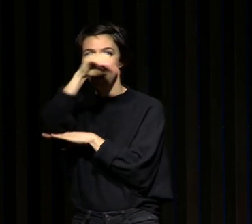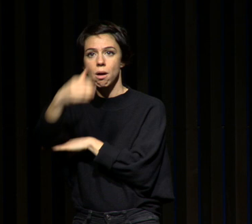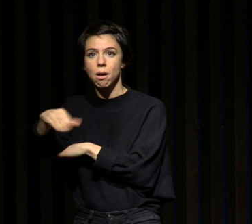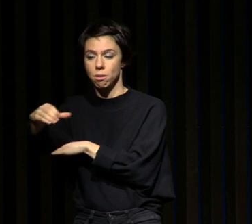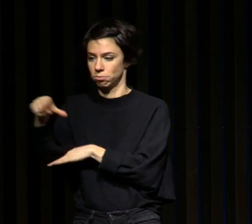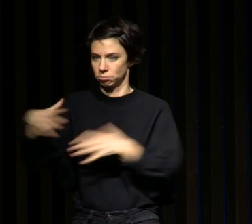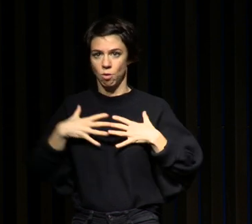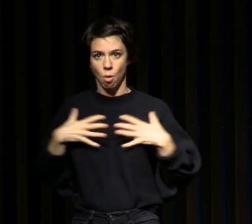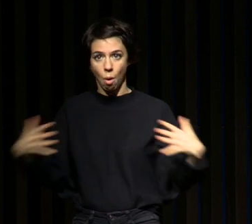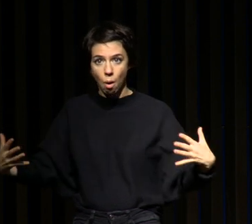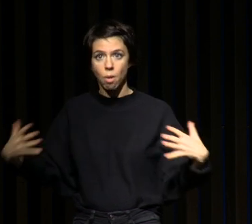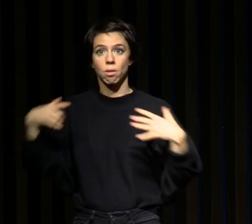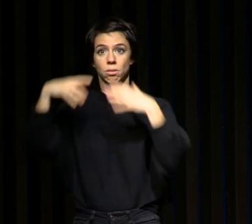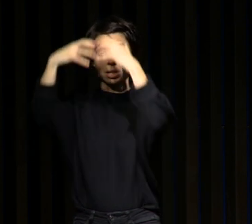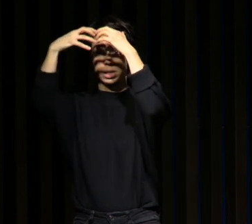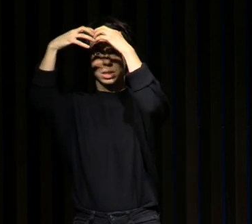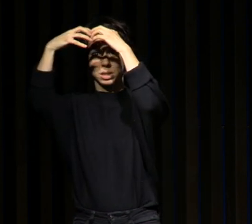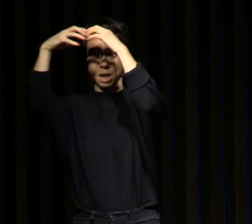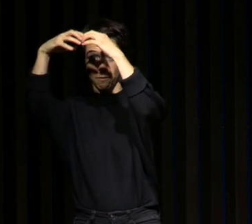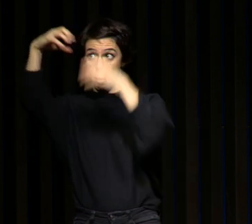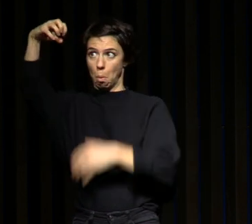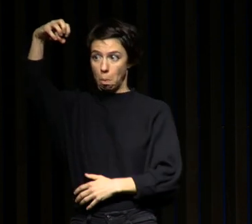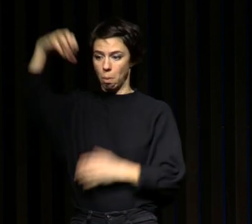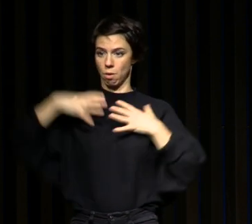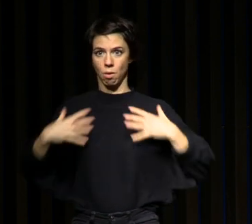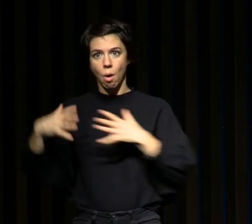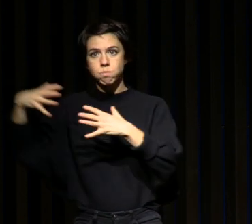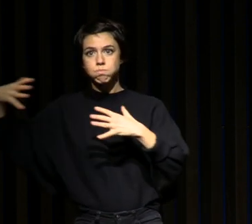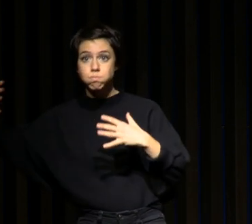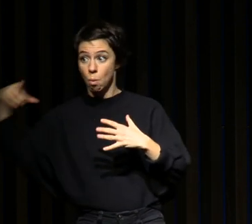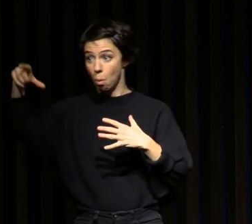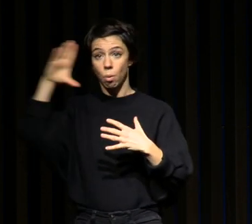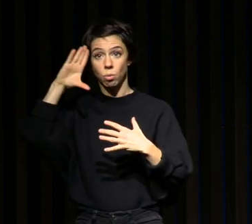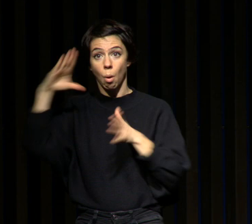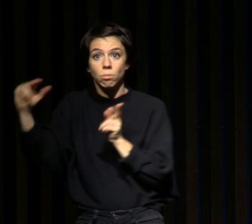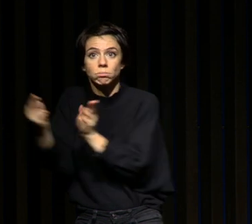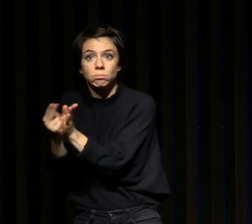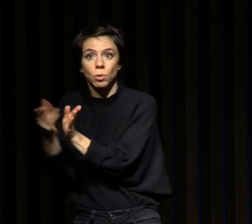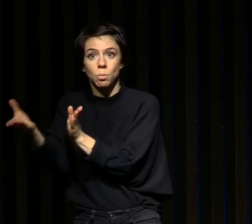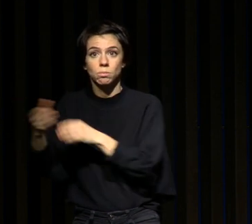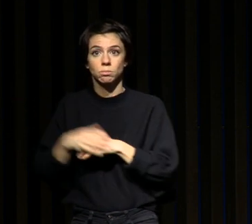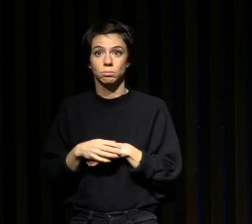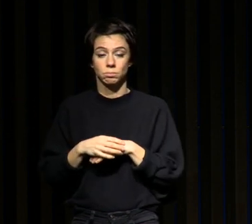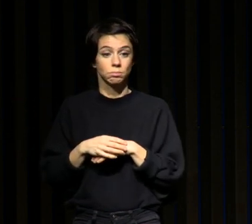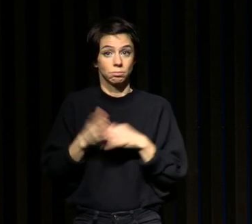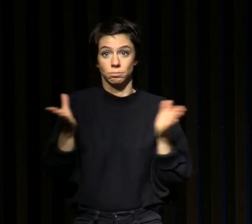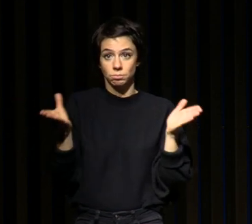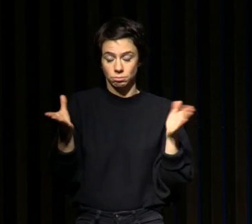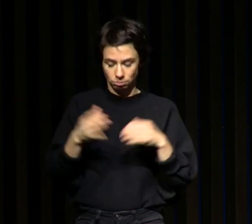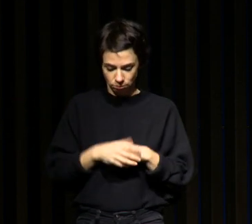entre le poids du cerveau et le poids du corps qui est très faible, qui vont dormir le moins. Donc il une linéarité également.